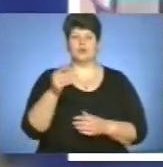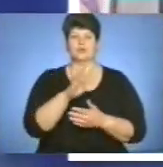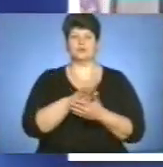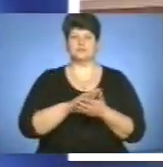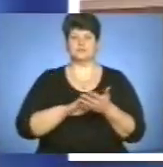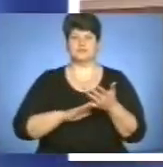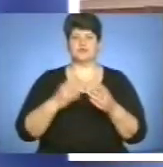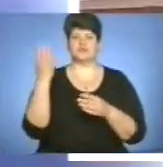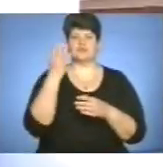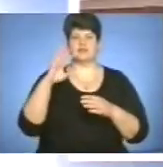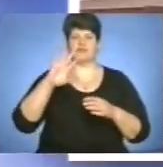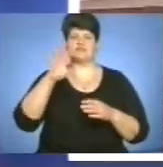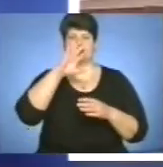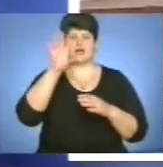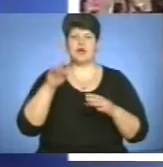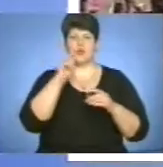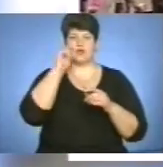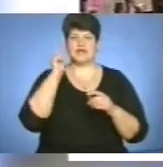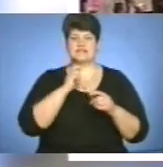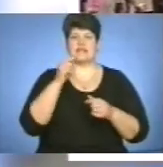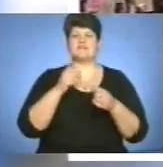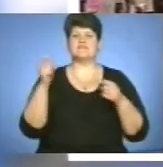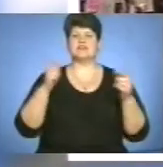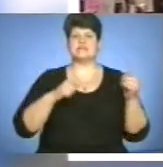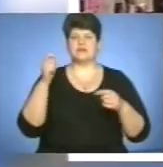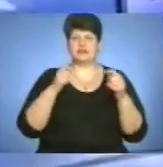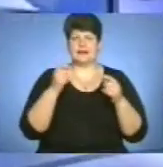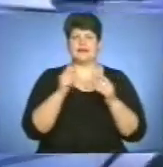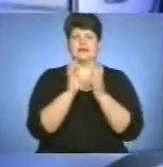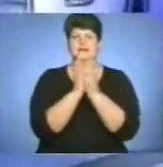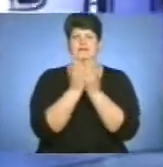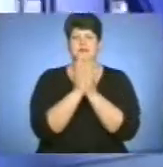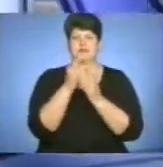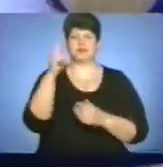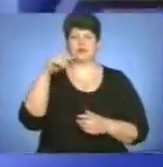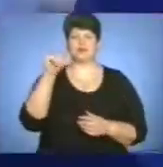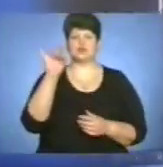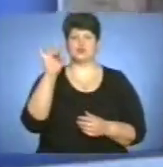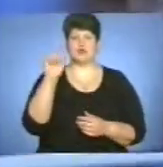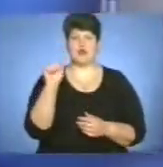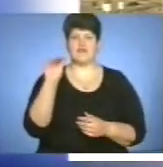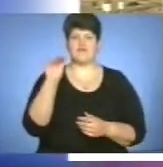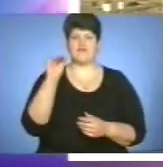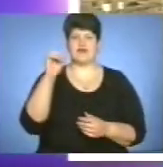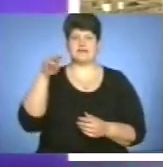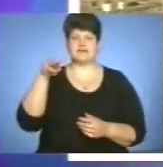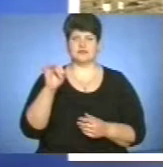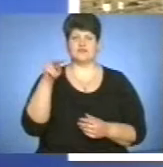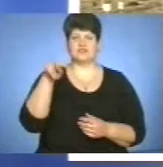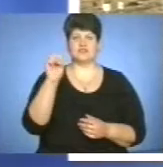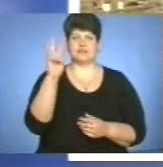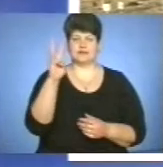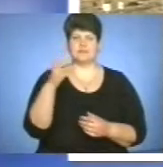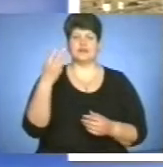четвертий всеукраїнський фестиваль української книжки «Джурафест-2013». Понад 30 представників